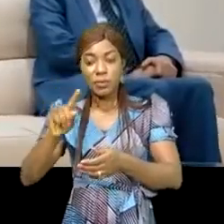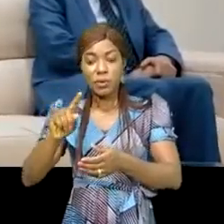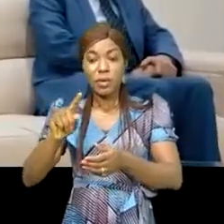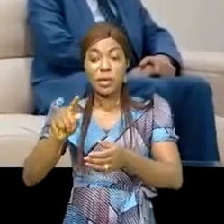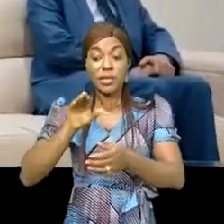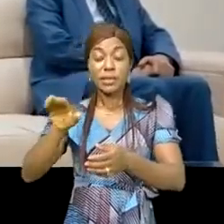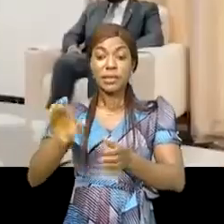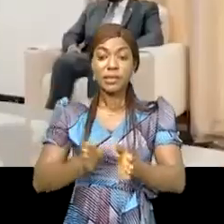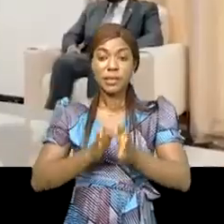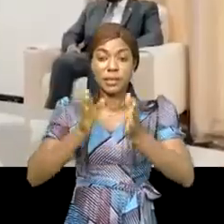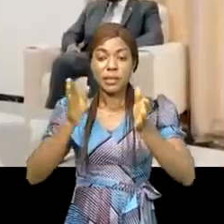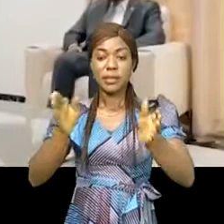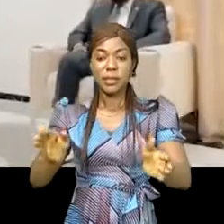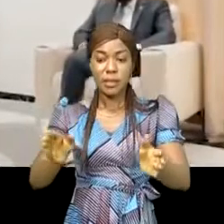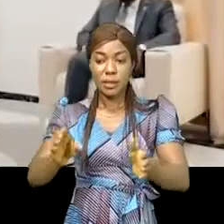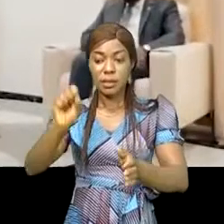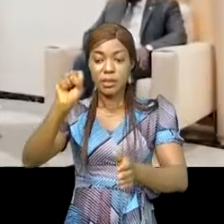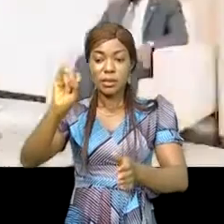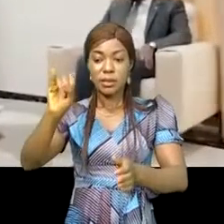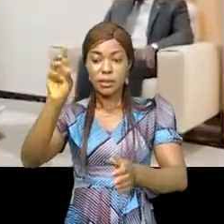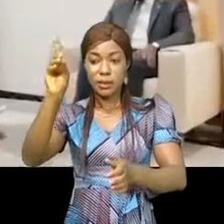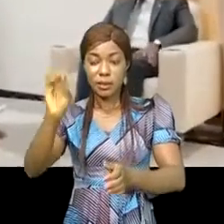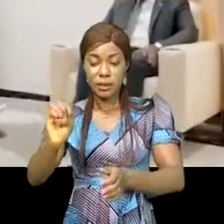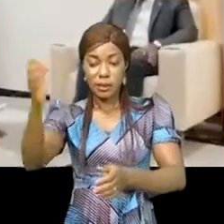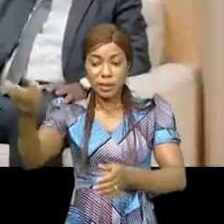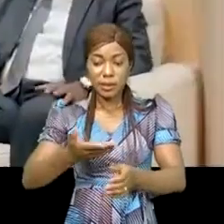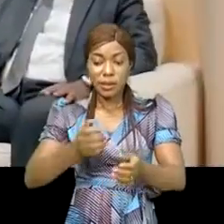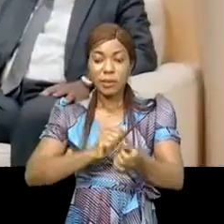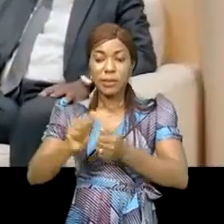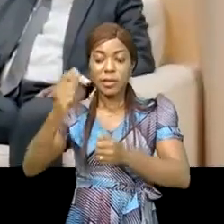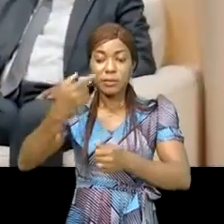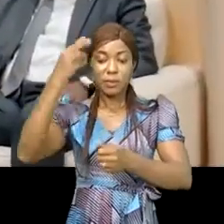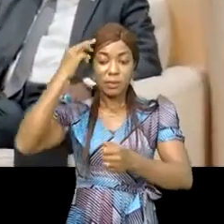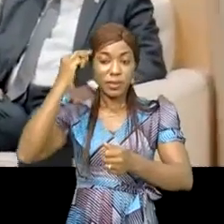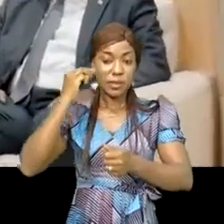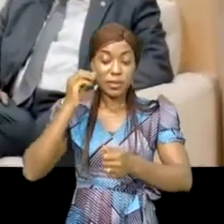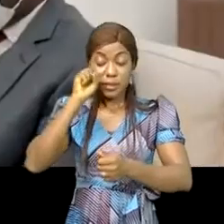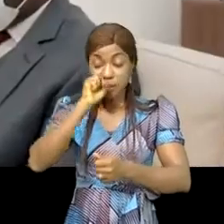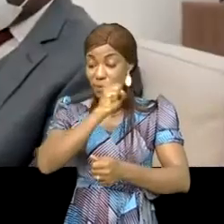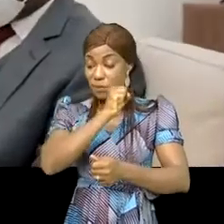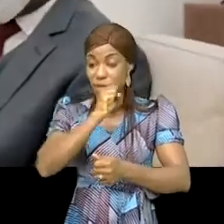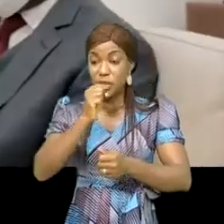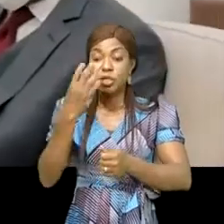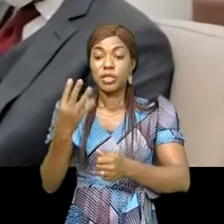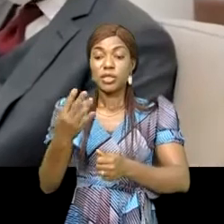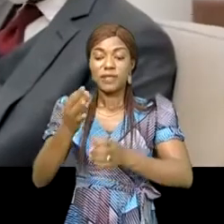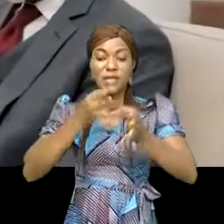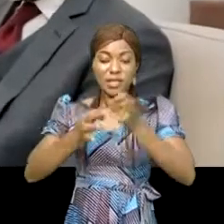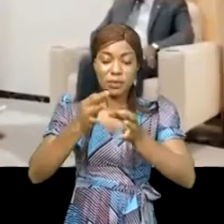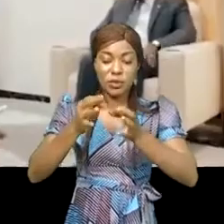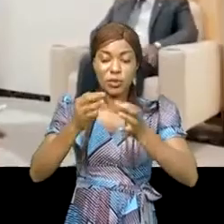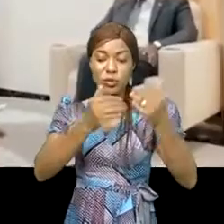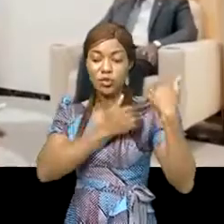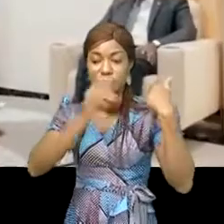directeur général Sidi Oltay reçu par le Premier ministre Jean-Michel Samaloukonde-Kiengé ce jeudi 17 juin a expliqué au chef du